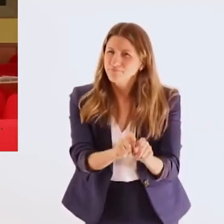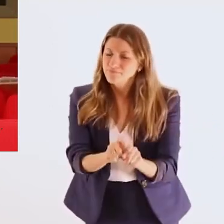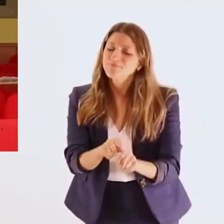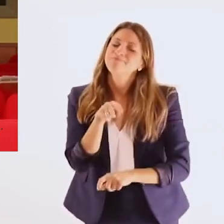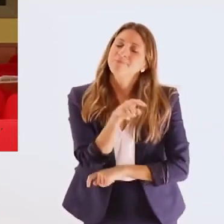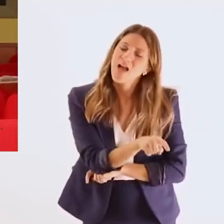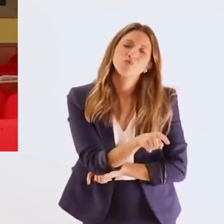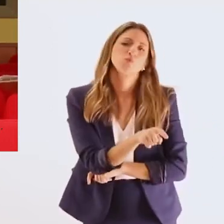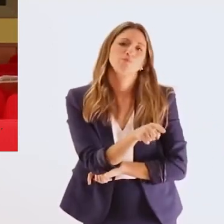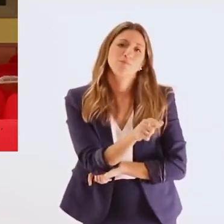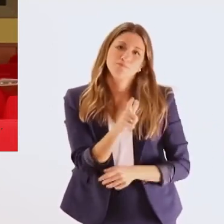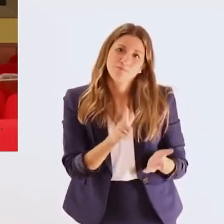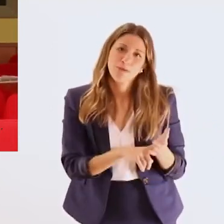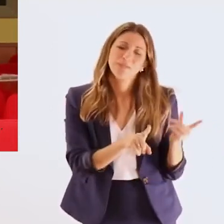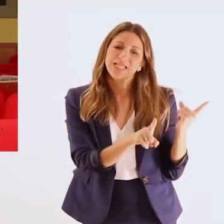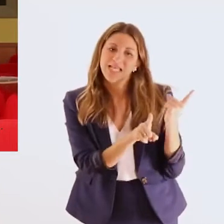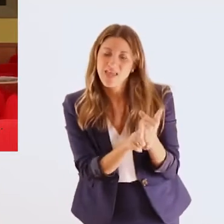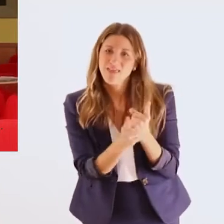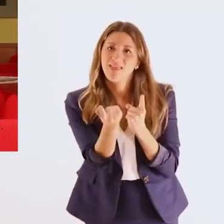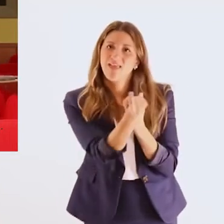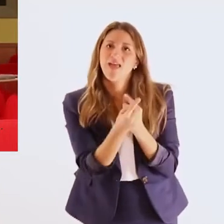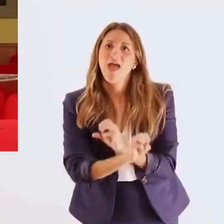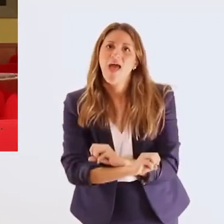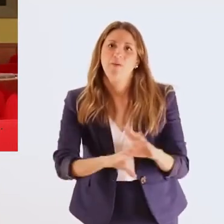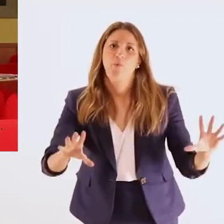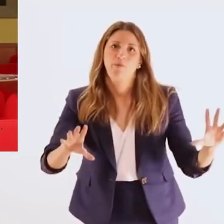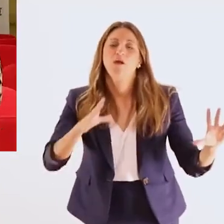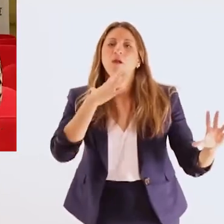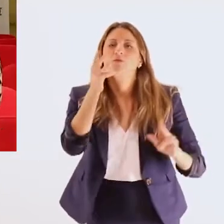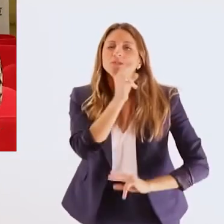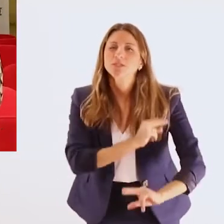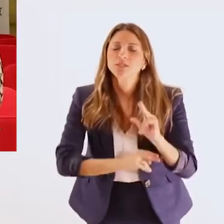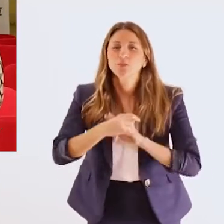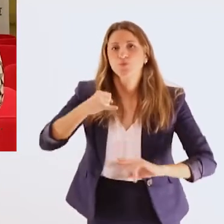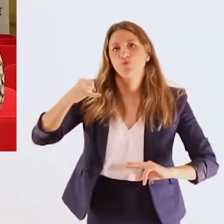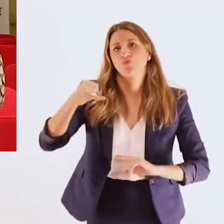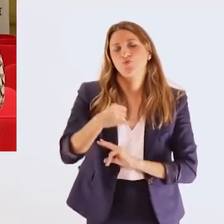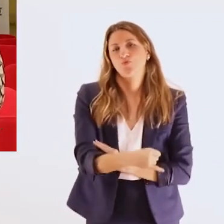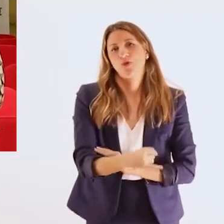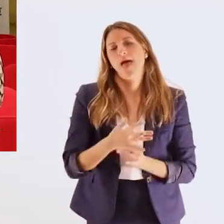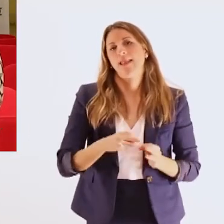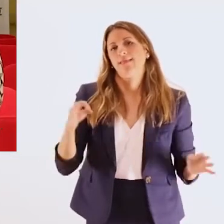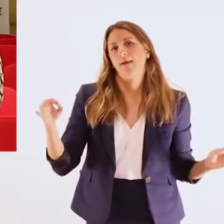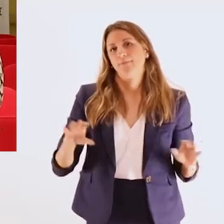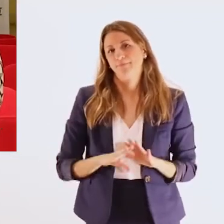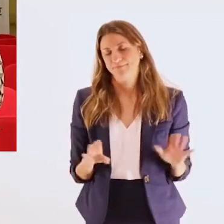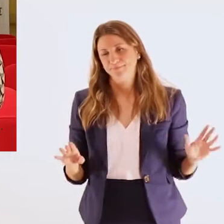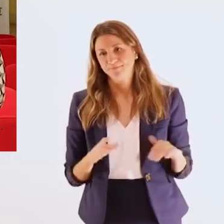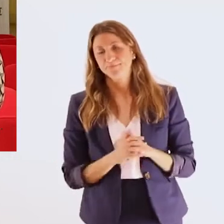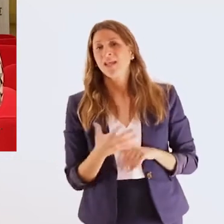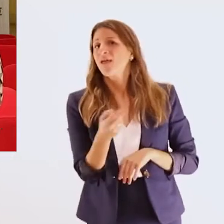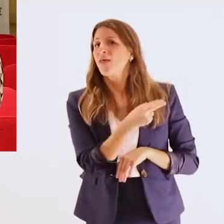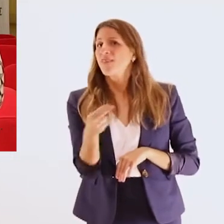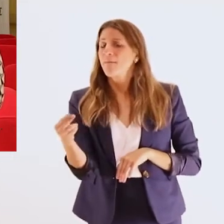ευχερώσουμε μια ολόκληρη εκπομπή στα ζήματα της αποϊδρυματοποίησης δεν είναι μόνο η αποϊδρυματοποίηση είναι η